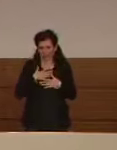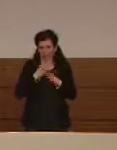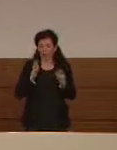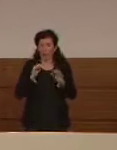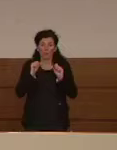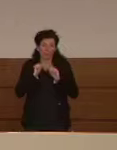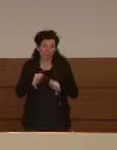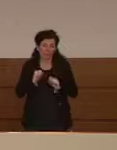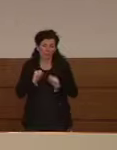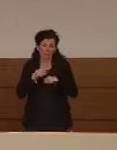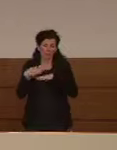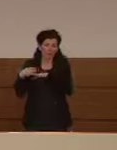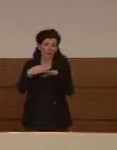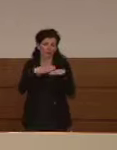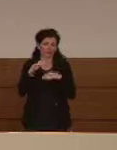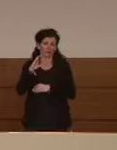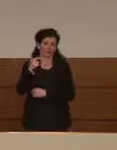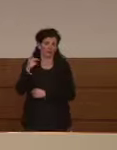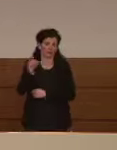condiviso al CTS